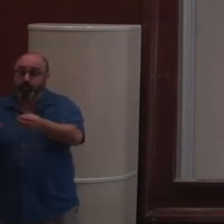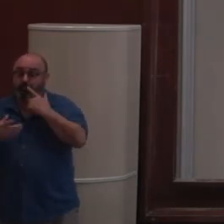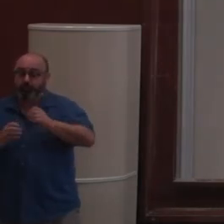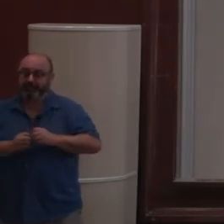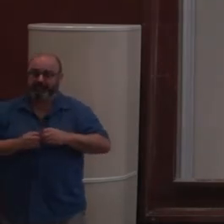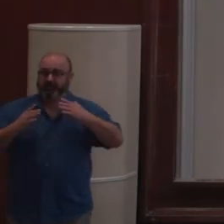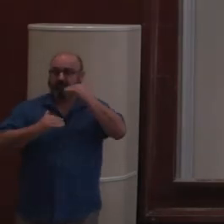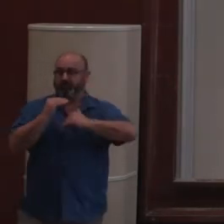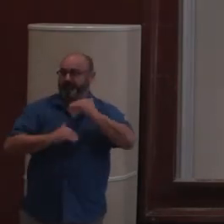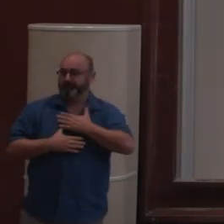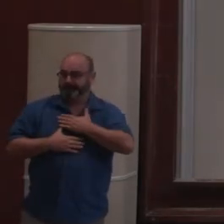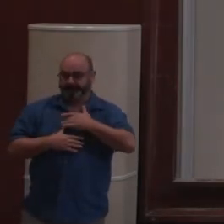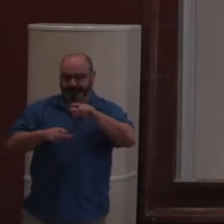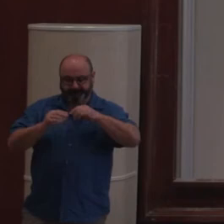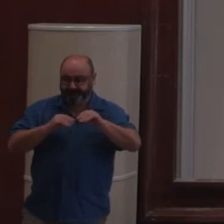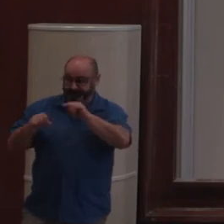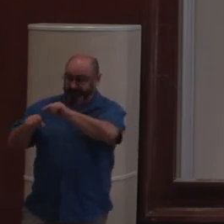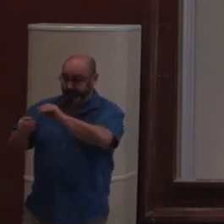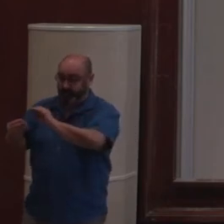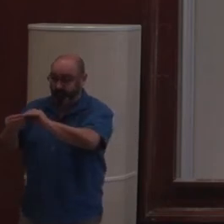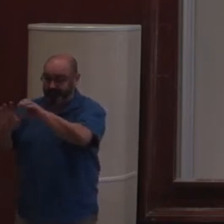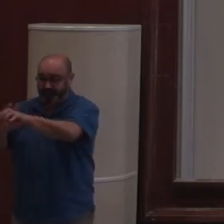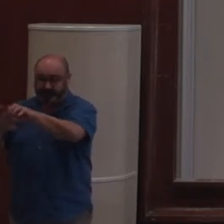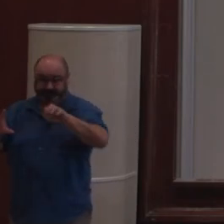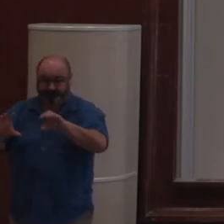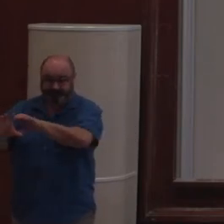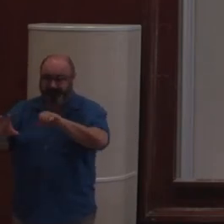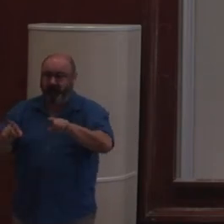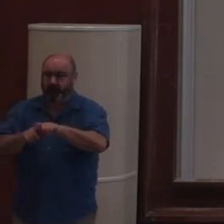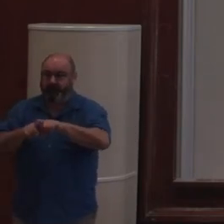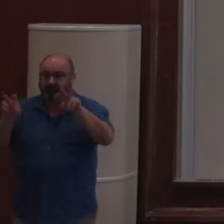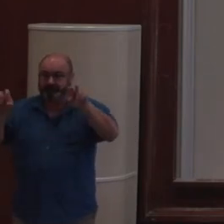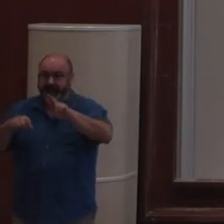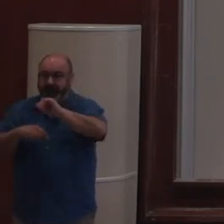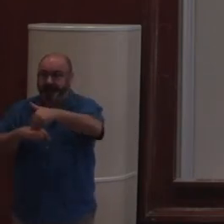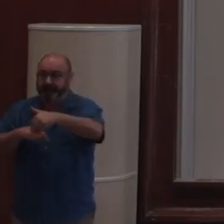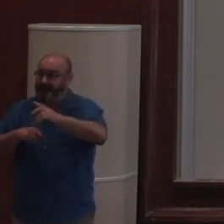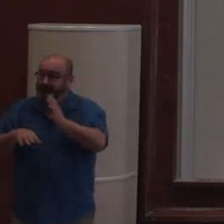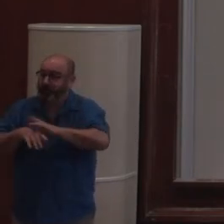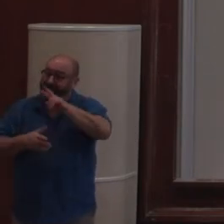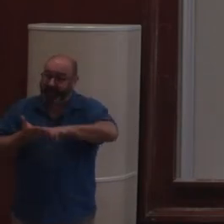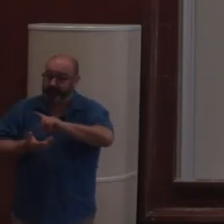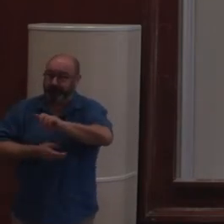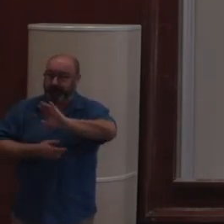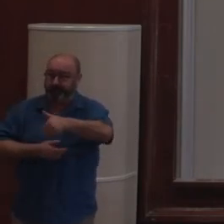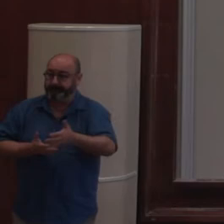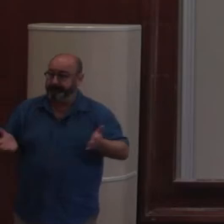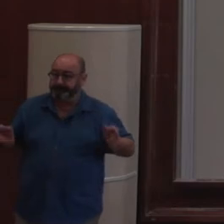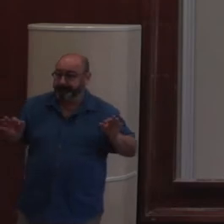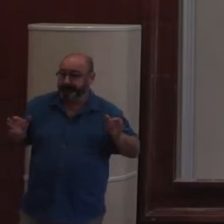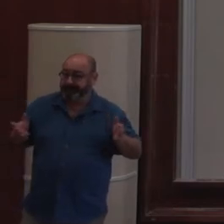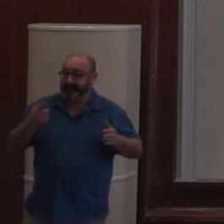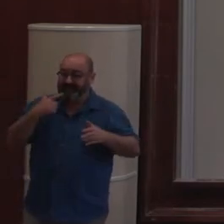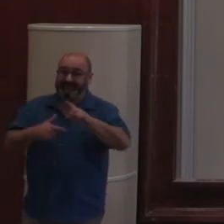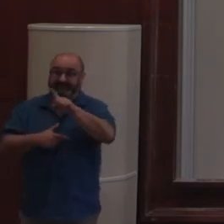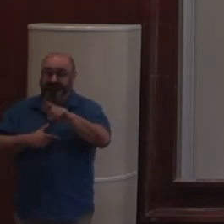développeurs des objets comme s'ils étaient en RAM. Mais ils ne pas en RAM. Donc,'est ça, vraiment.